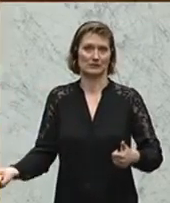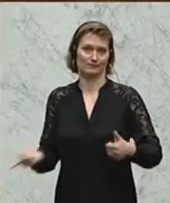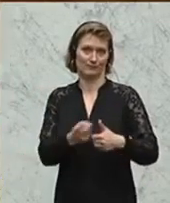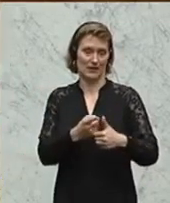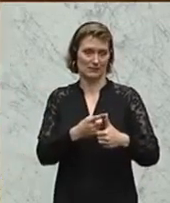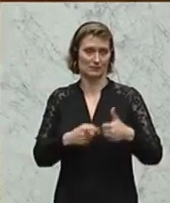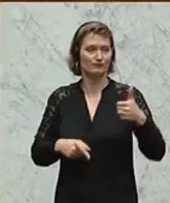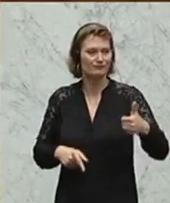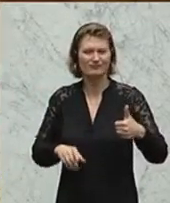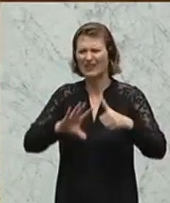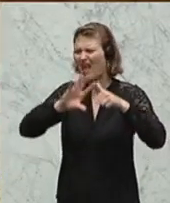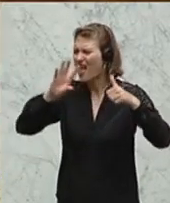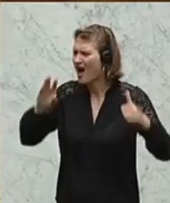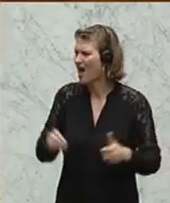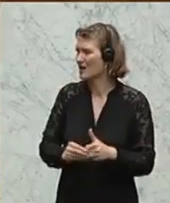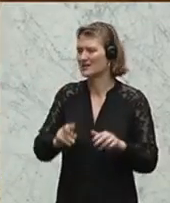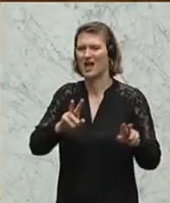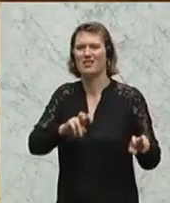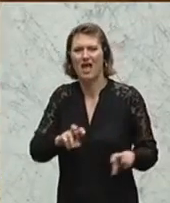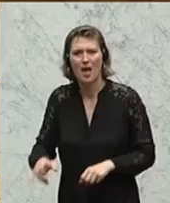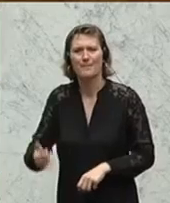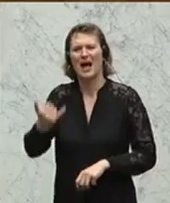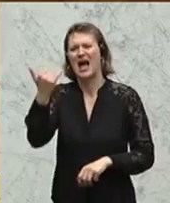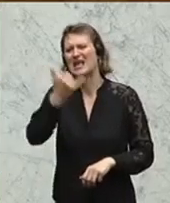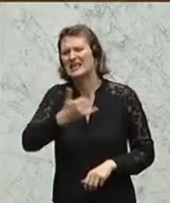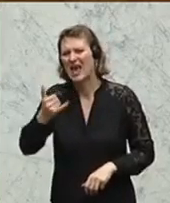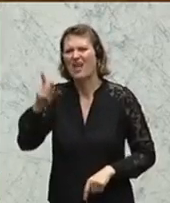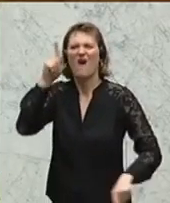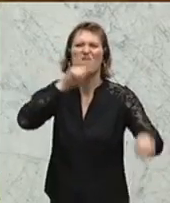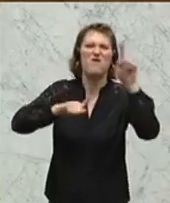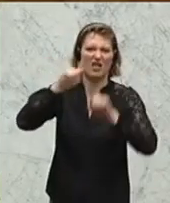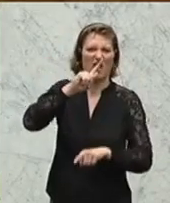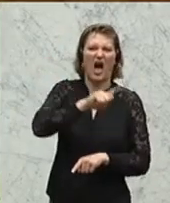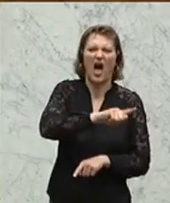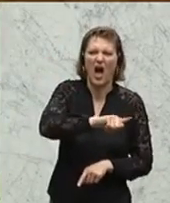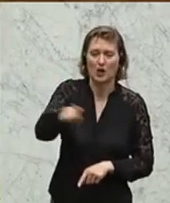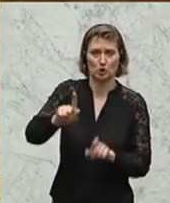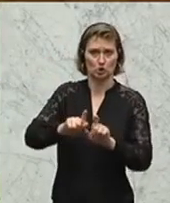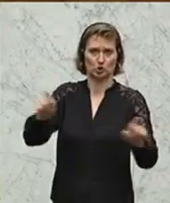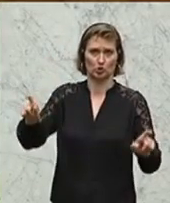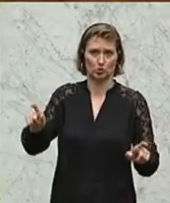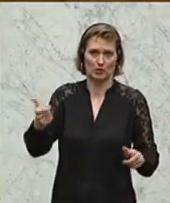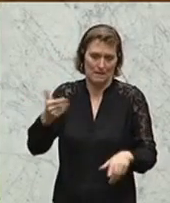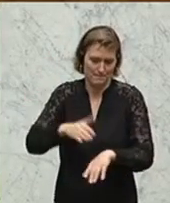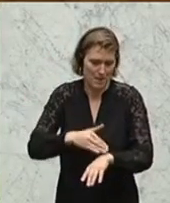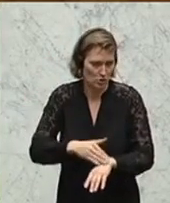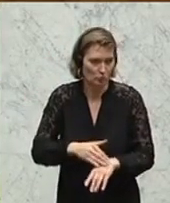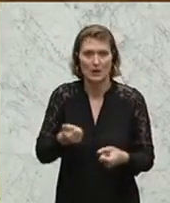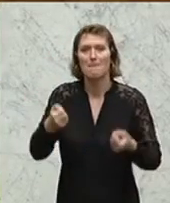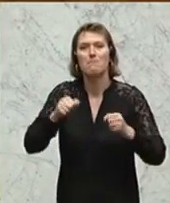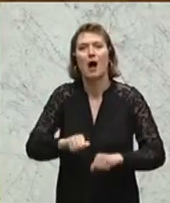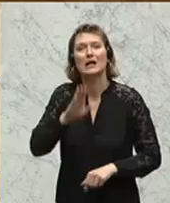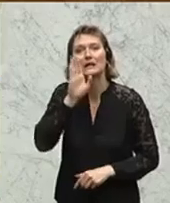Erstens, dieses ganze Thema, jeder wird unter Generalverdacht gestellt. Und als Beispiel wird das